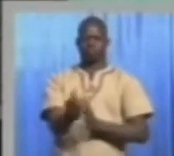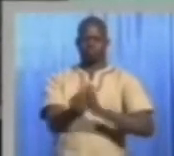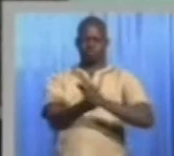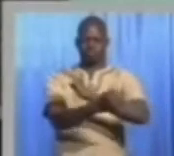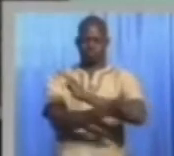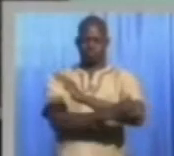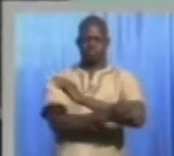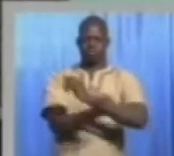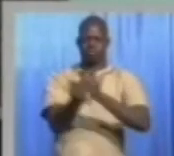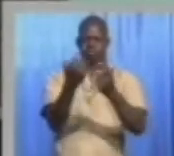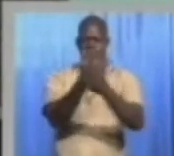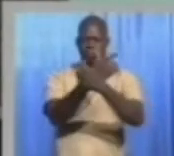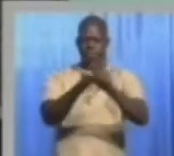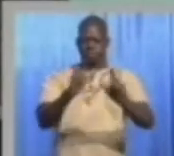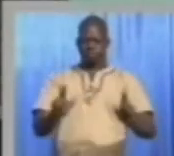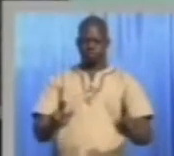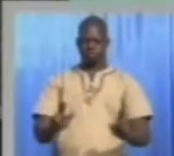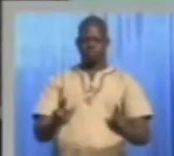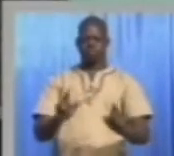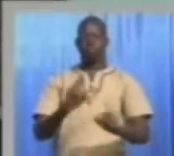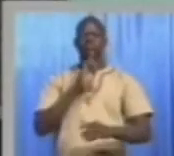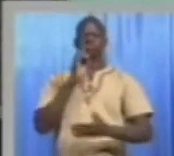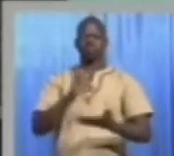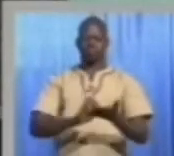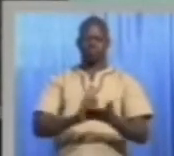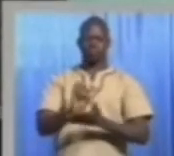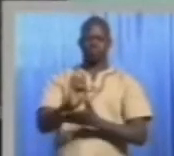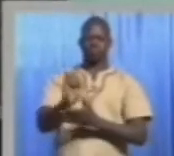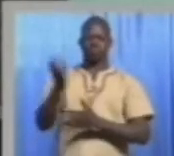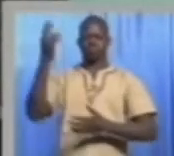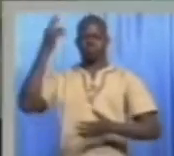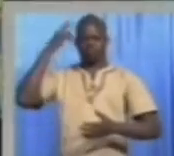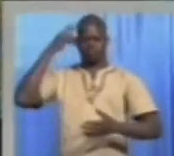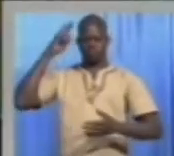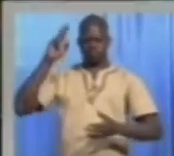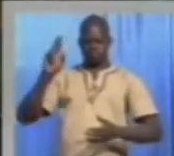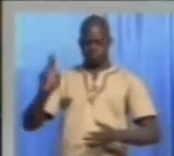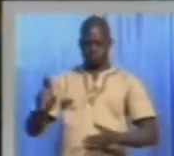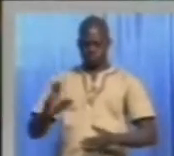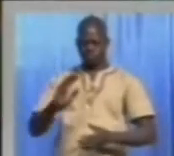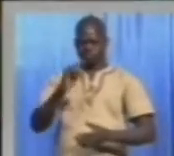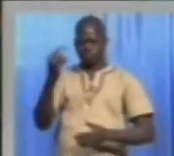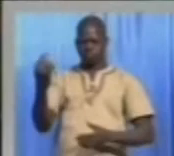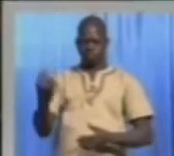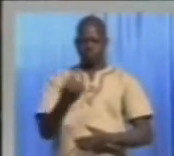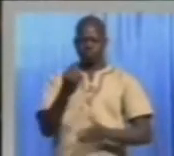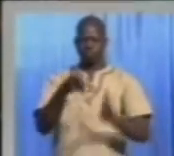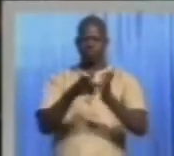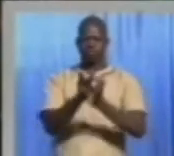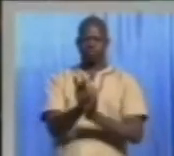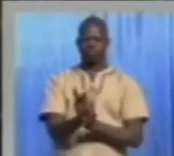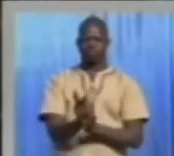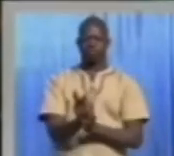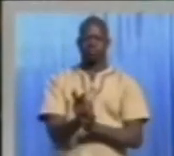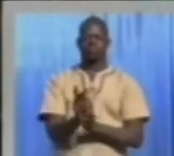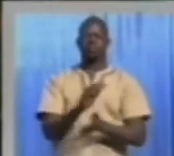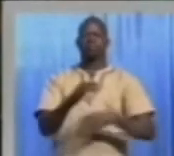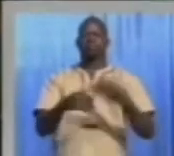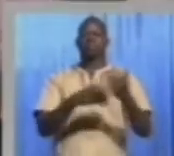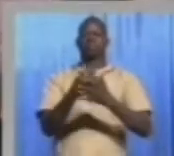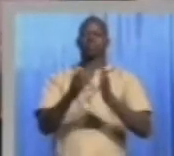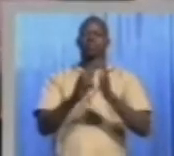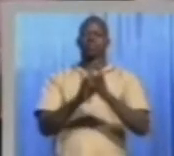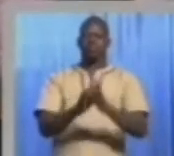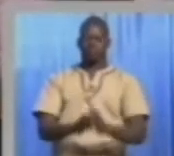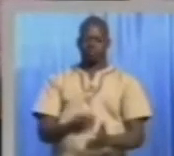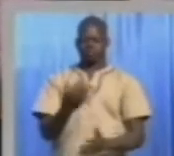liberté est élevé. Les révolutionnaires l'ont toujours payé. En tout cas, une